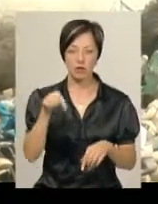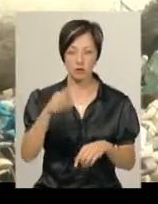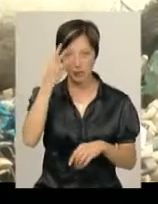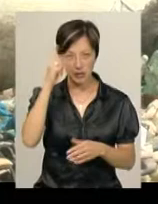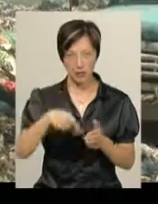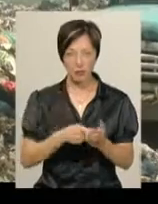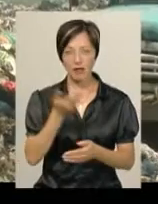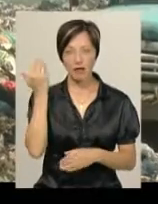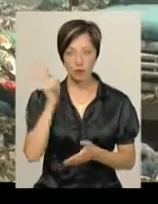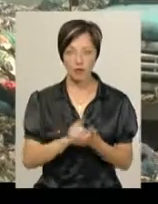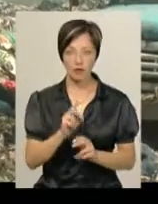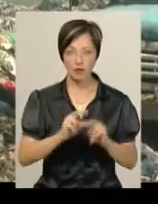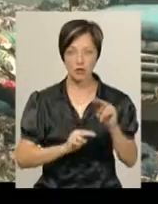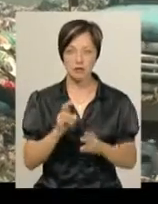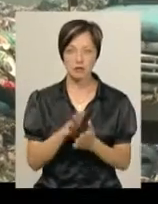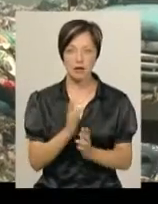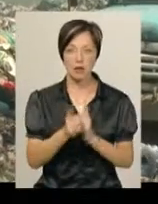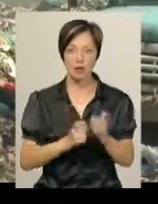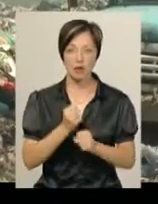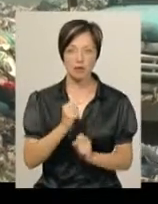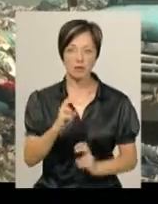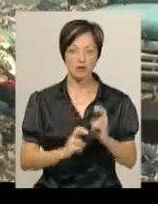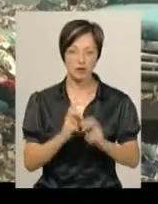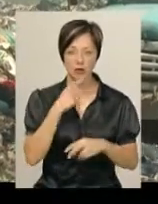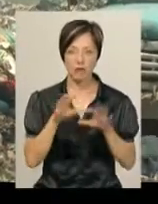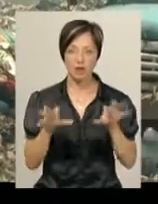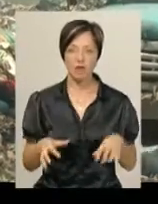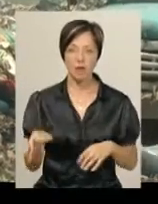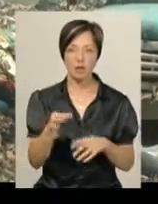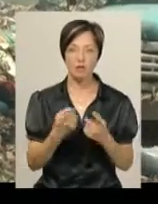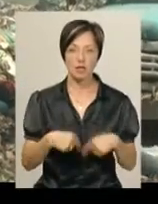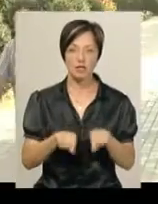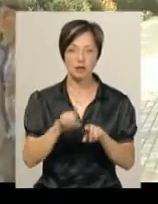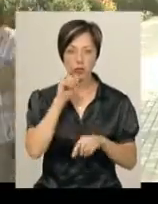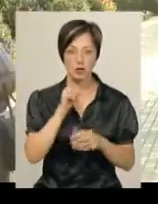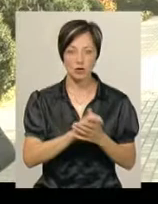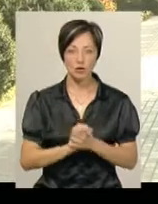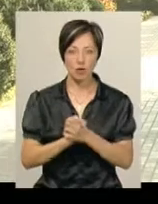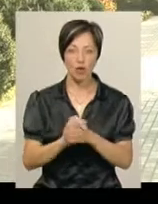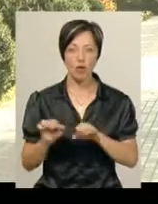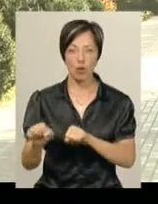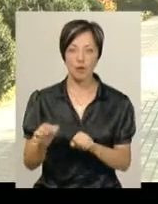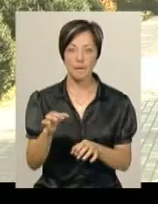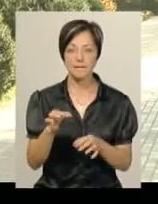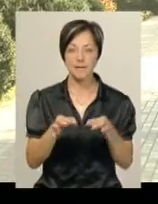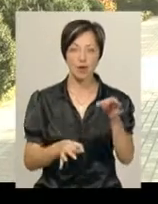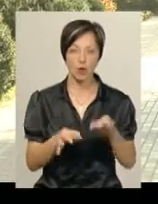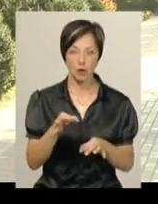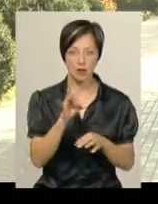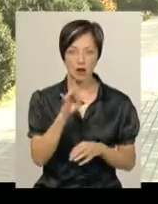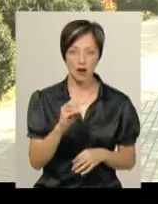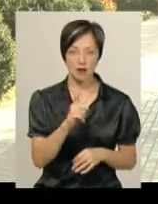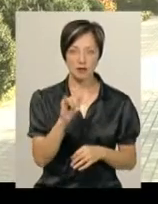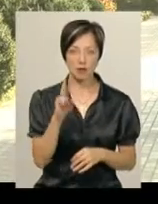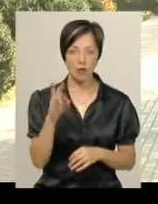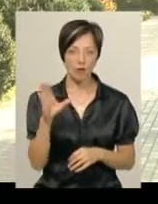вже давно повинні були збудувати сміттєпереробний завод, каже голова обласної організації Українського товариства охорони природи Юрій Резніков.